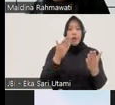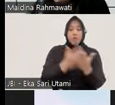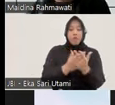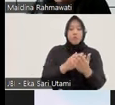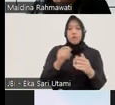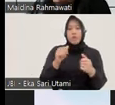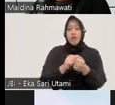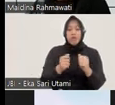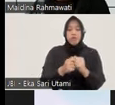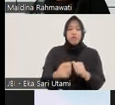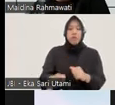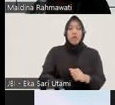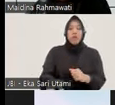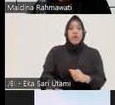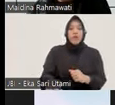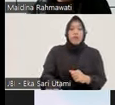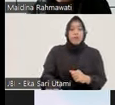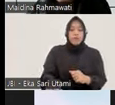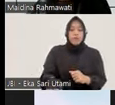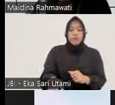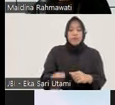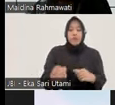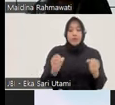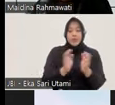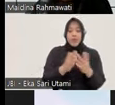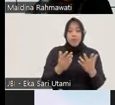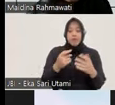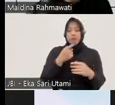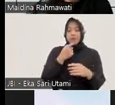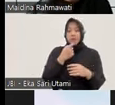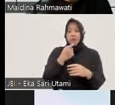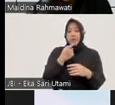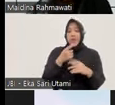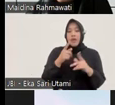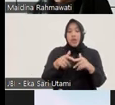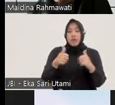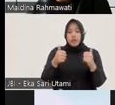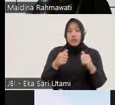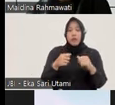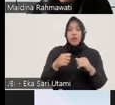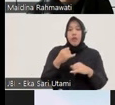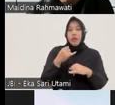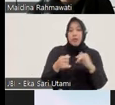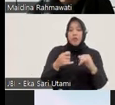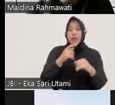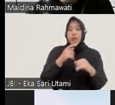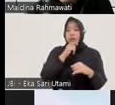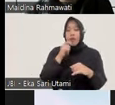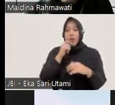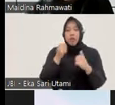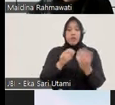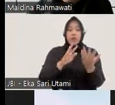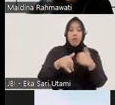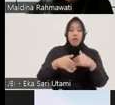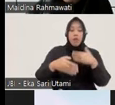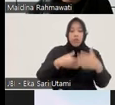tujuan yang berbeda dan dengan demikian hasilnya atau outputnya bisa jadi dia kembali ke proses peradilan pidana